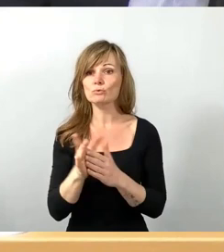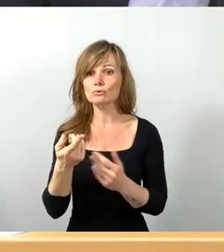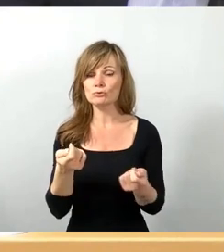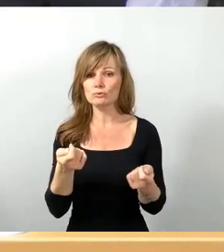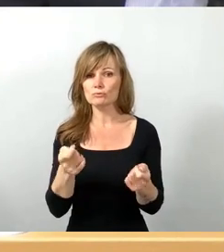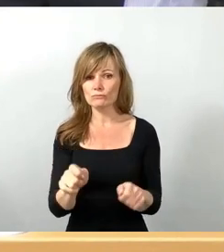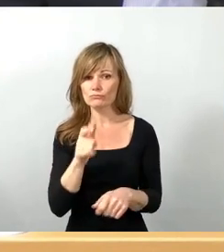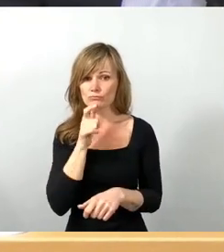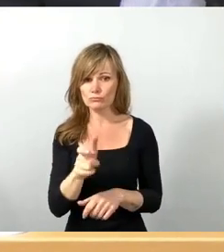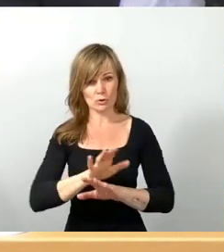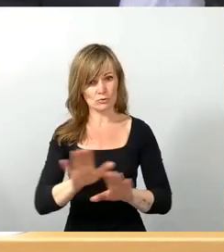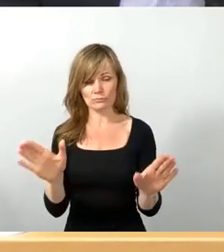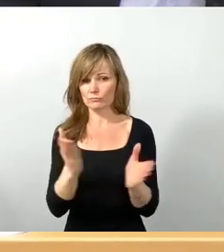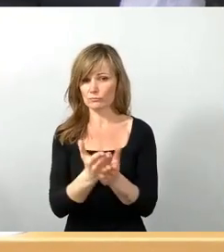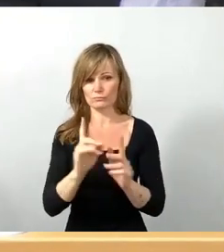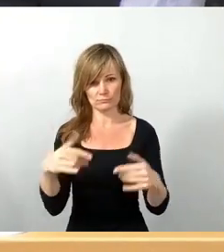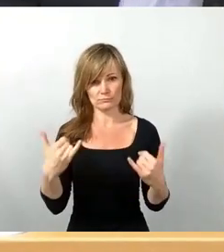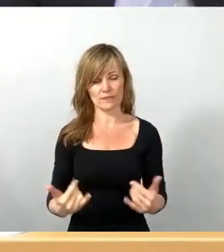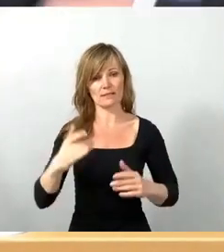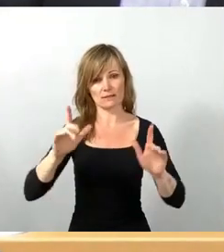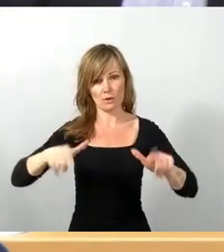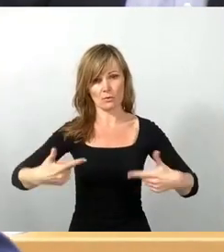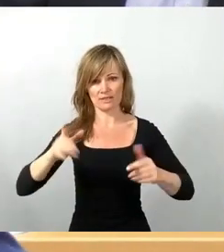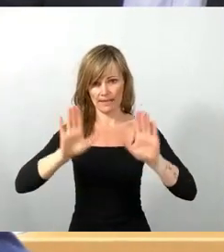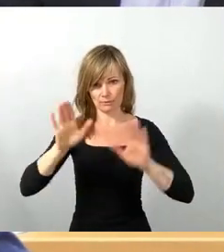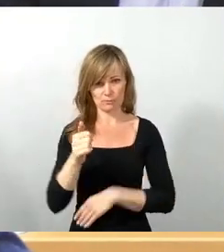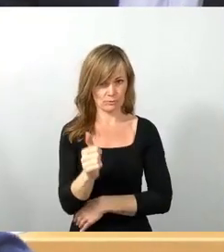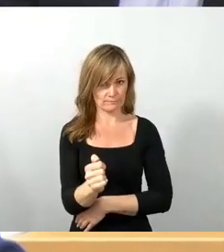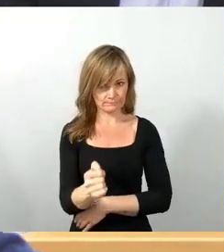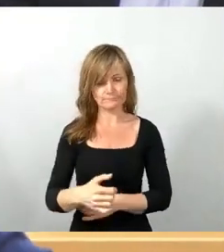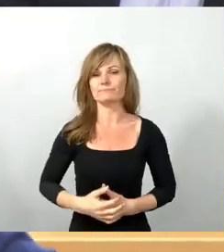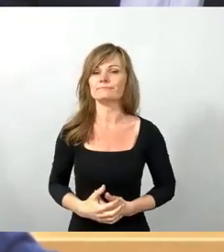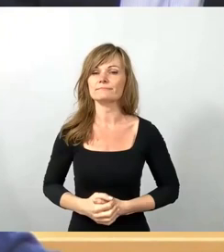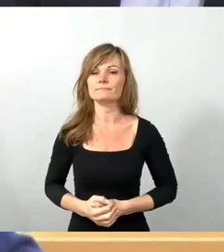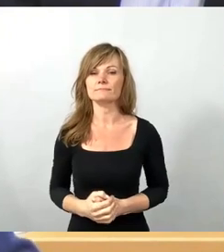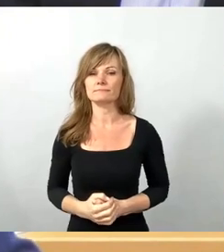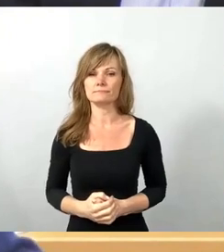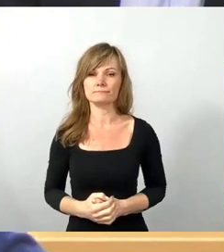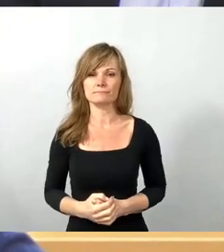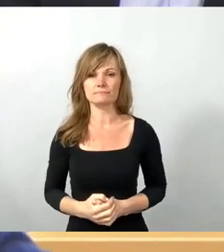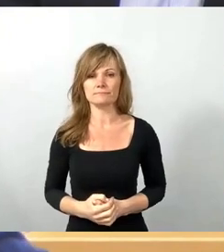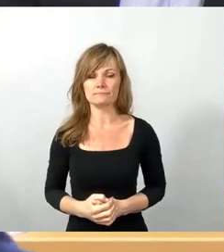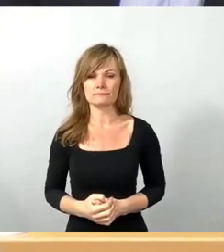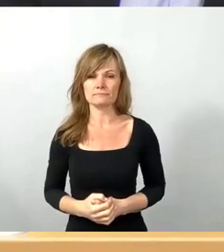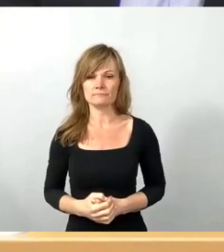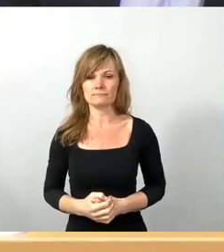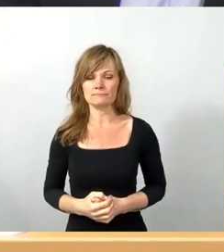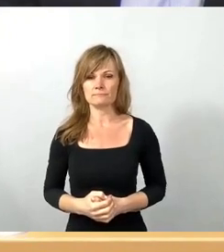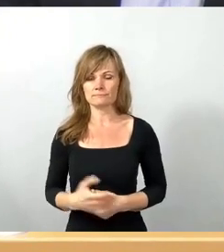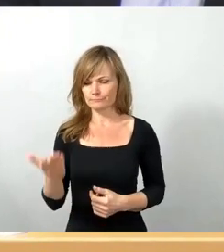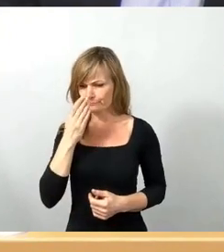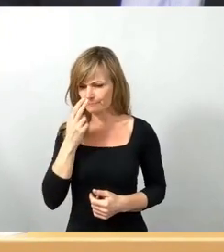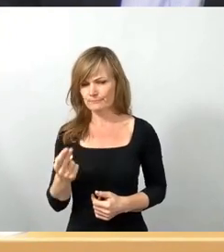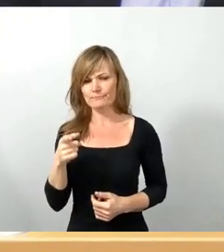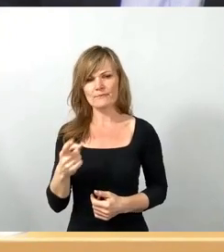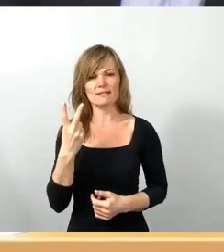Dann würden wir in die Abstimmung kommen und ich habe jetzt zwei Änderungsanträge. Der eine bezieht sich vom